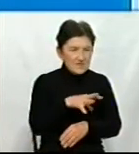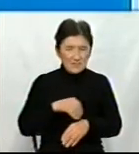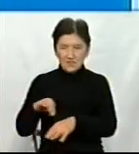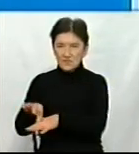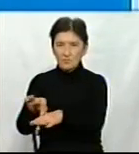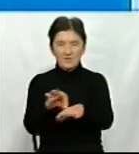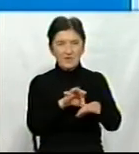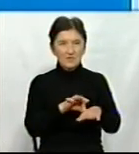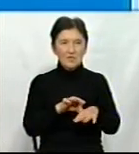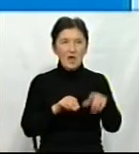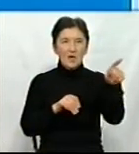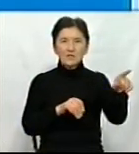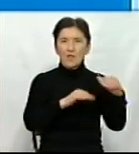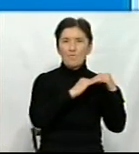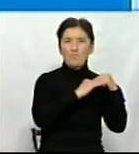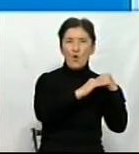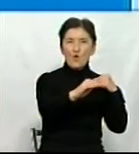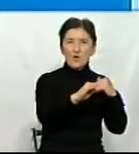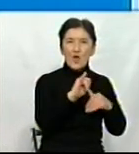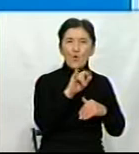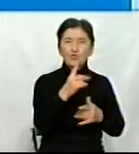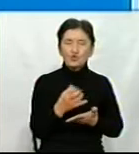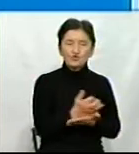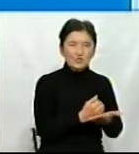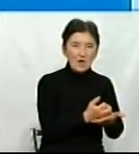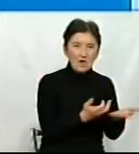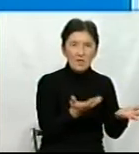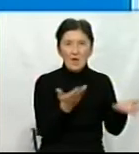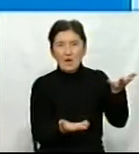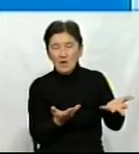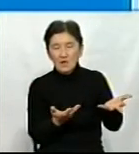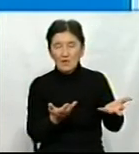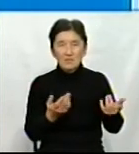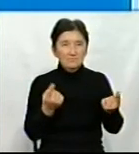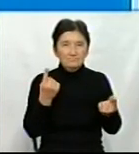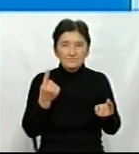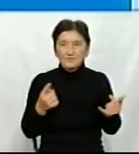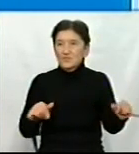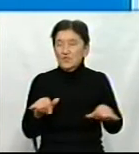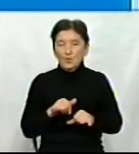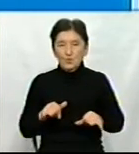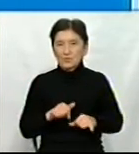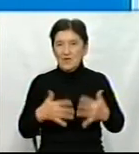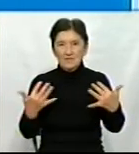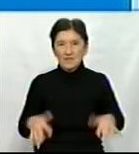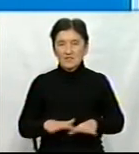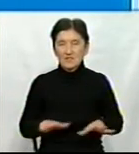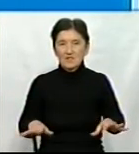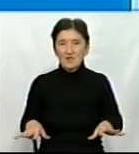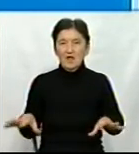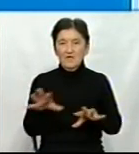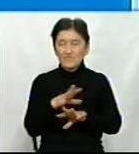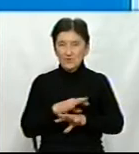полі, що робити. Тому оці моральні ризики були дуже великі. Вони нікуди не ділися, тому що обсіялися,